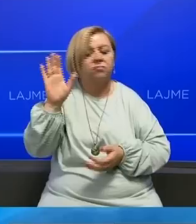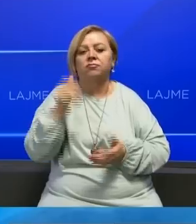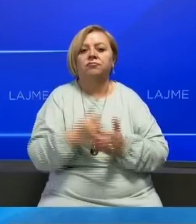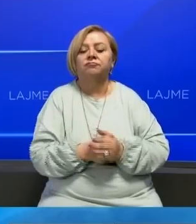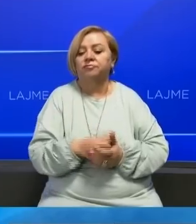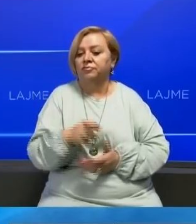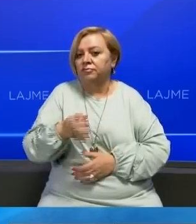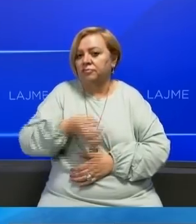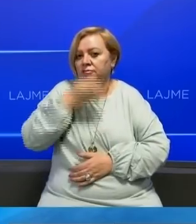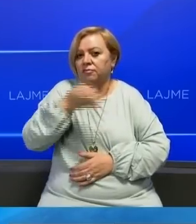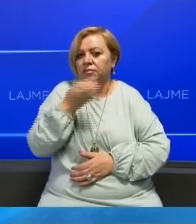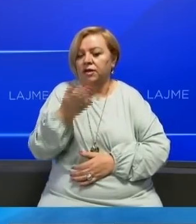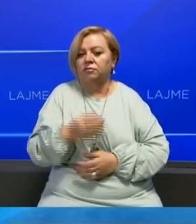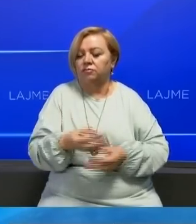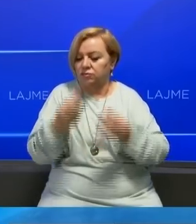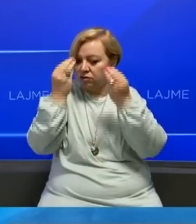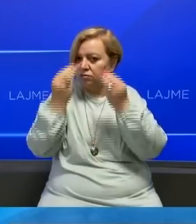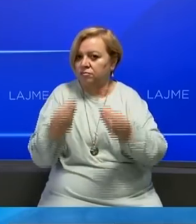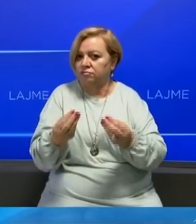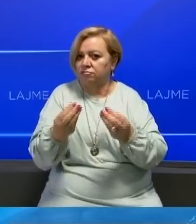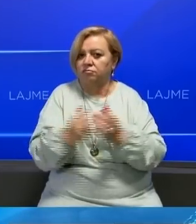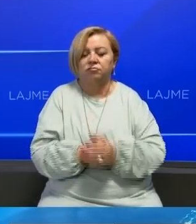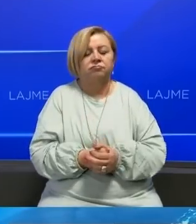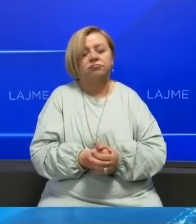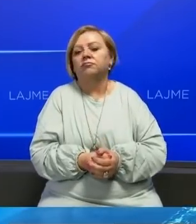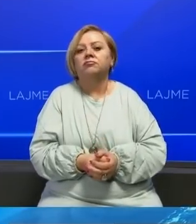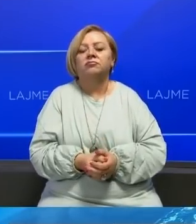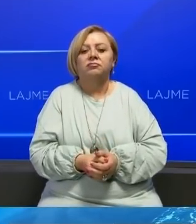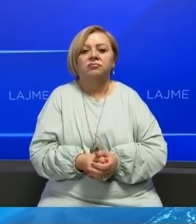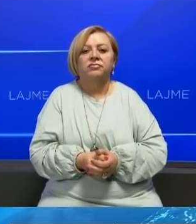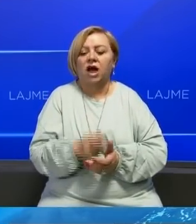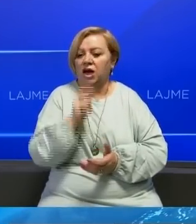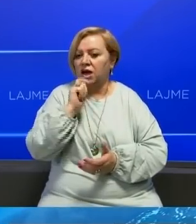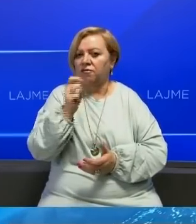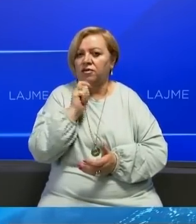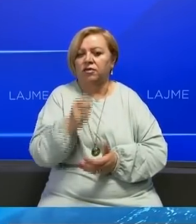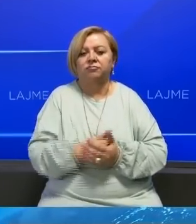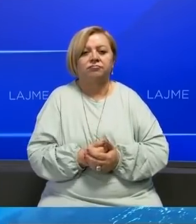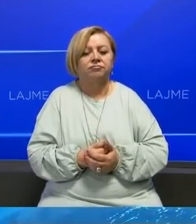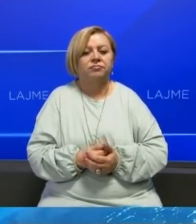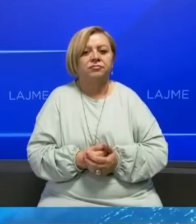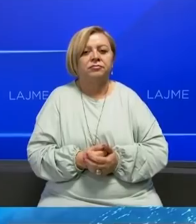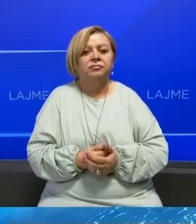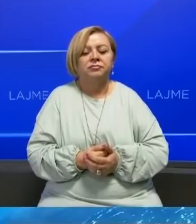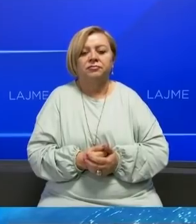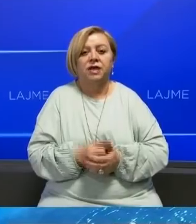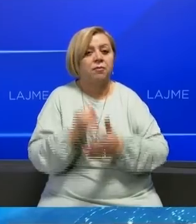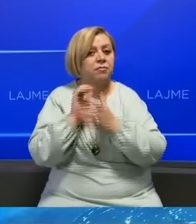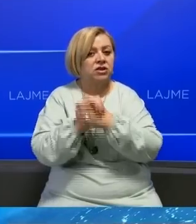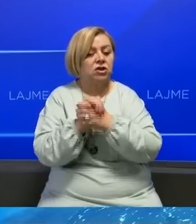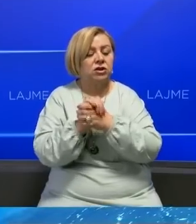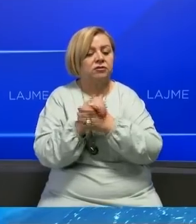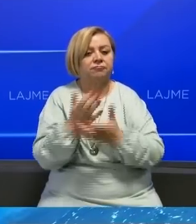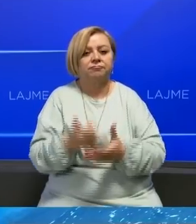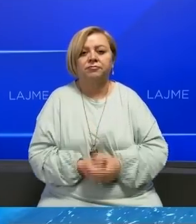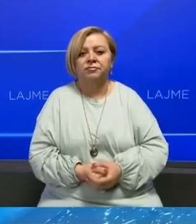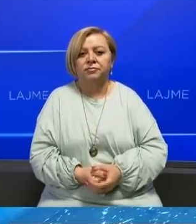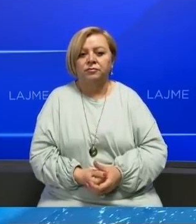Për më shumë informacionet të ndërrua shikues në lidhje të drejt për drejt, kemi gazetarin tonë në Gjeniv Begjet Begu. Për shëndetje Begjet.